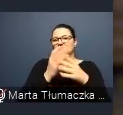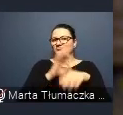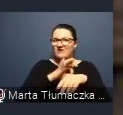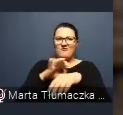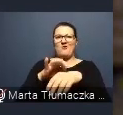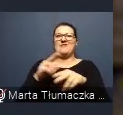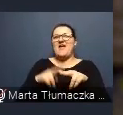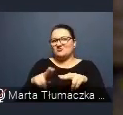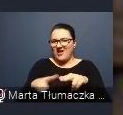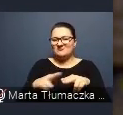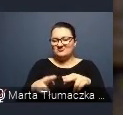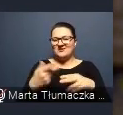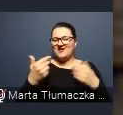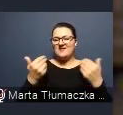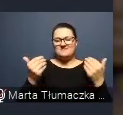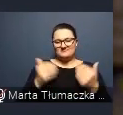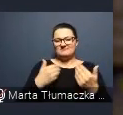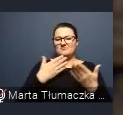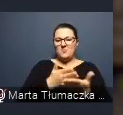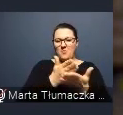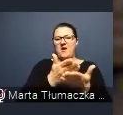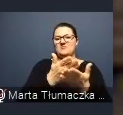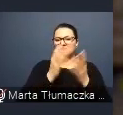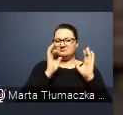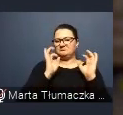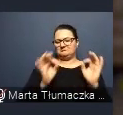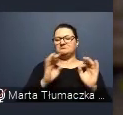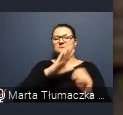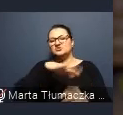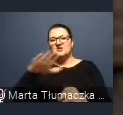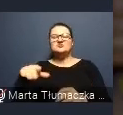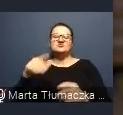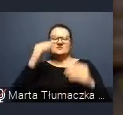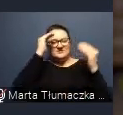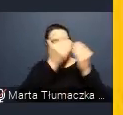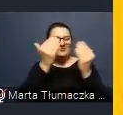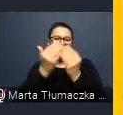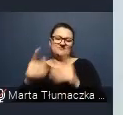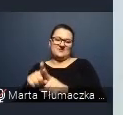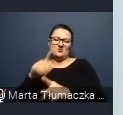do udzielania skutecznej pomocy dzieciom z autyzmem oraz ich opiekunom.